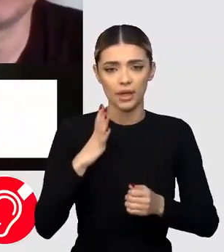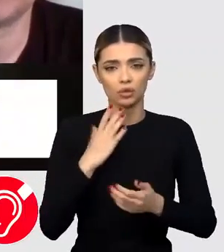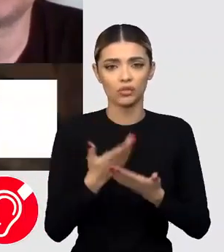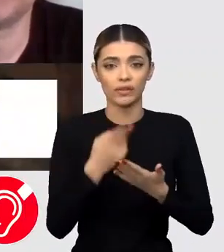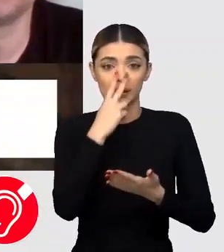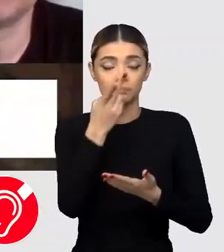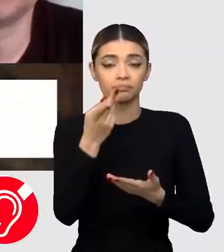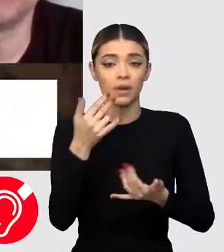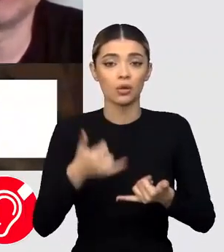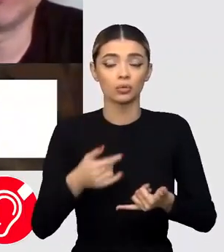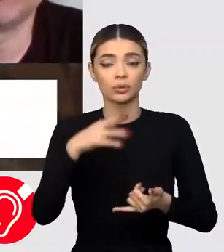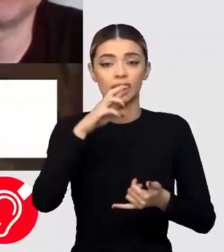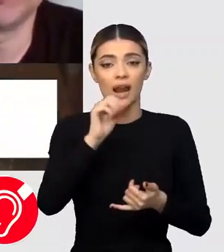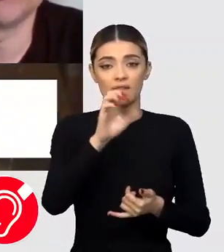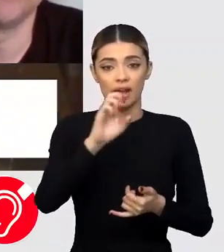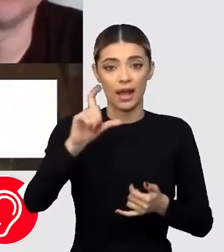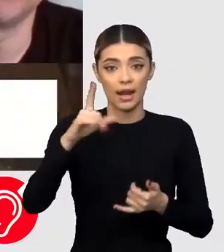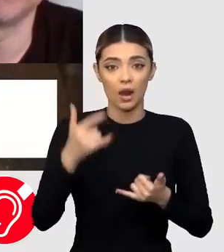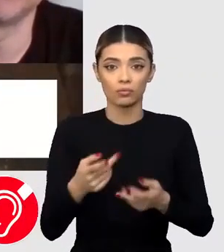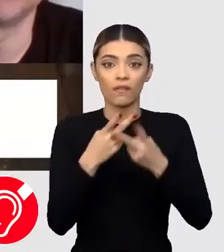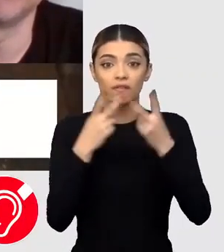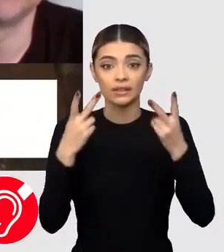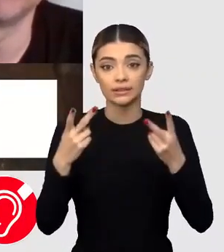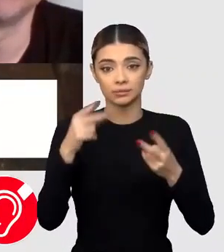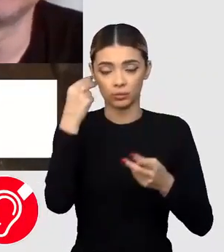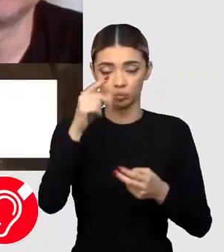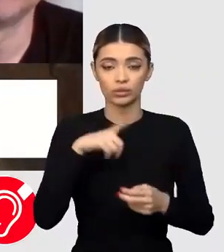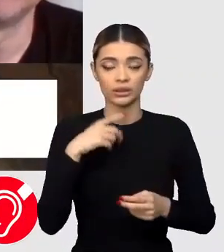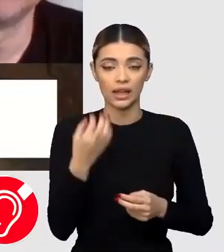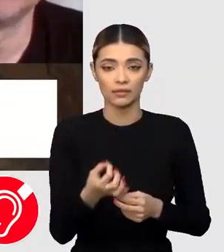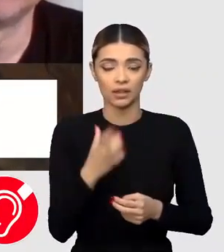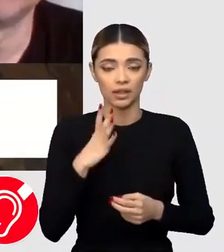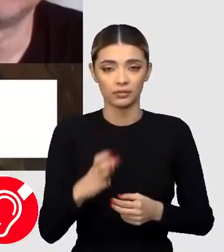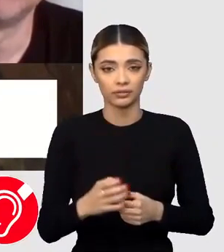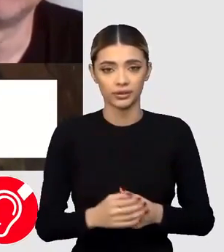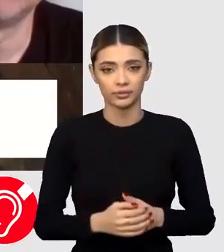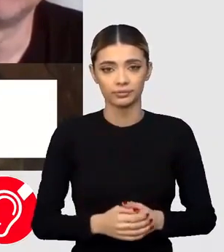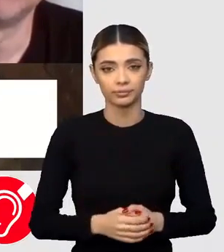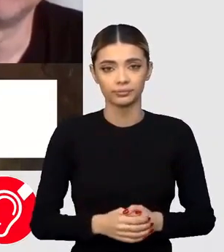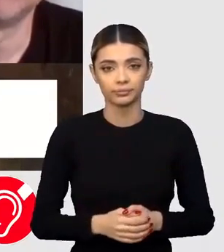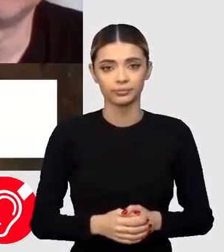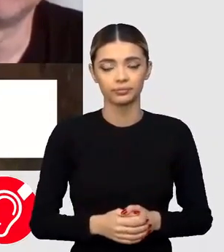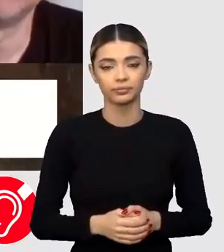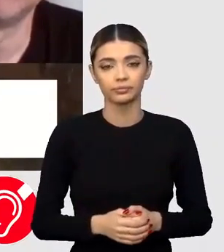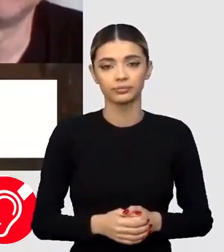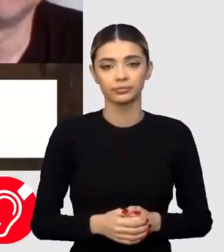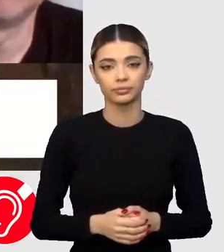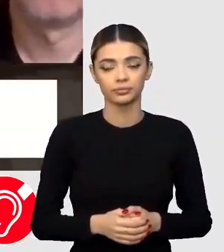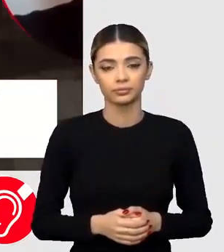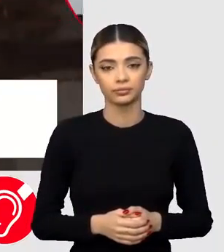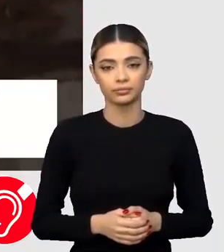domnul Rafale Grosu merge acolo chiar confirmă acest lucru. Îți mulțumesc tare mult, Florin, pentru informații.